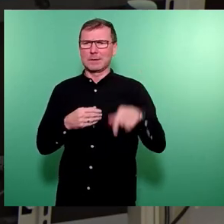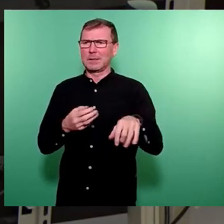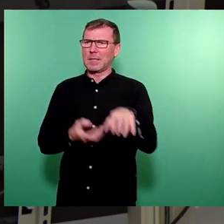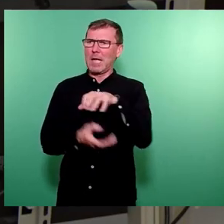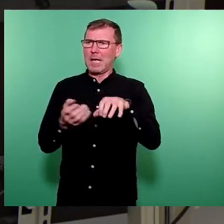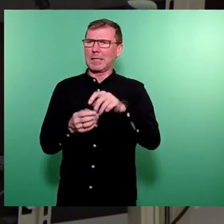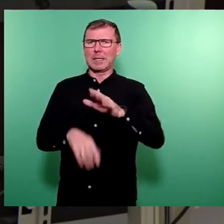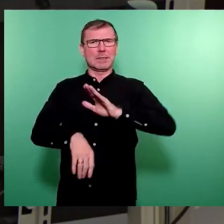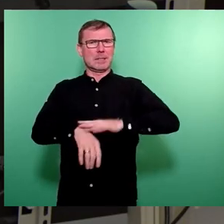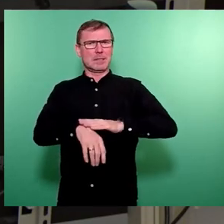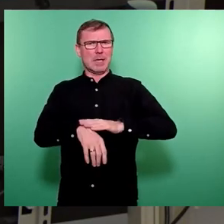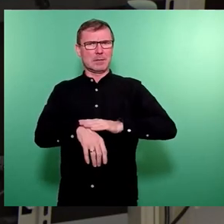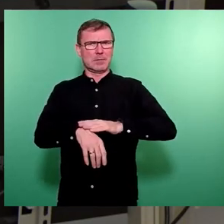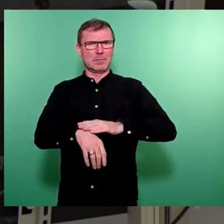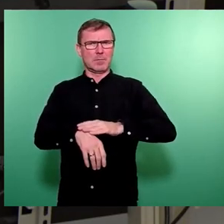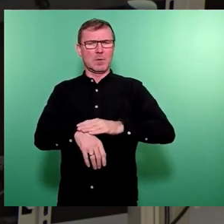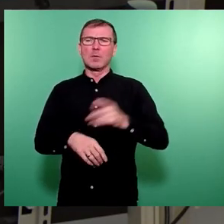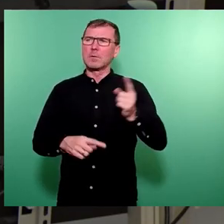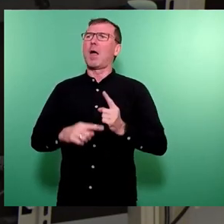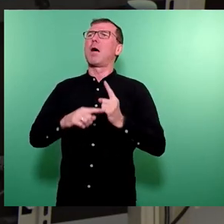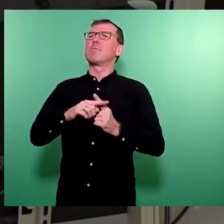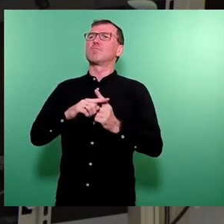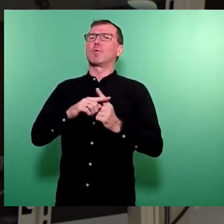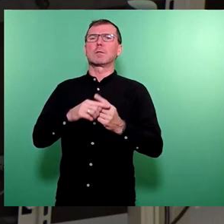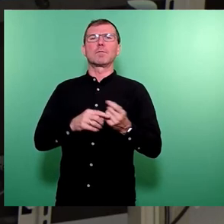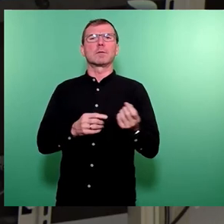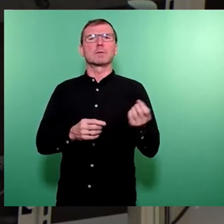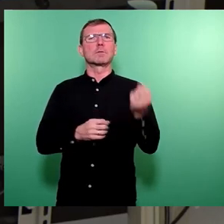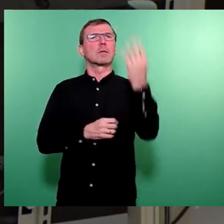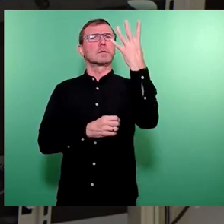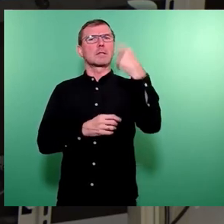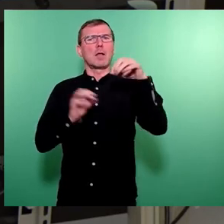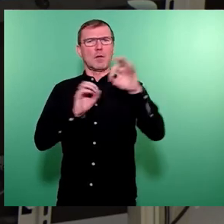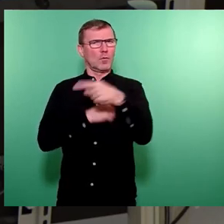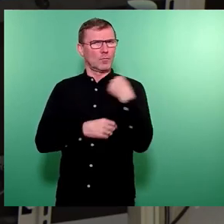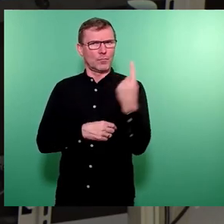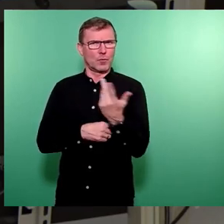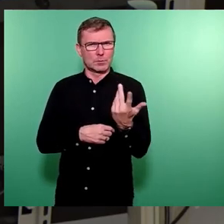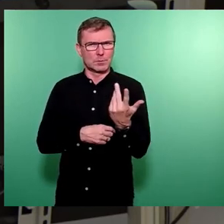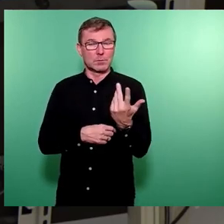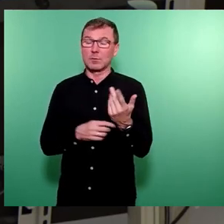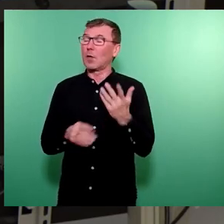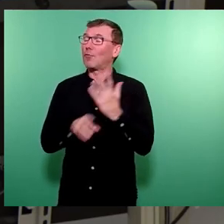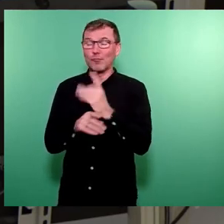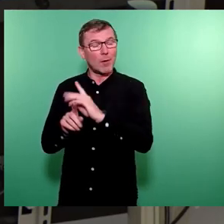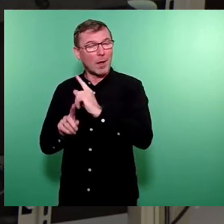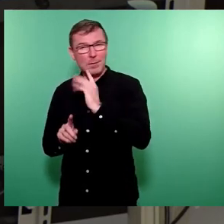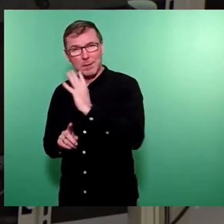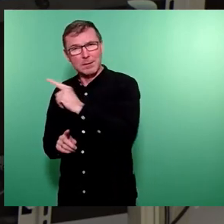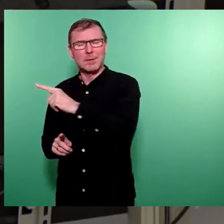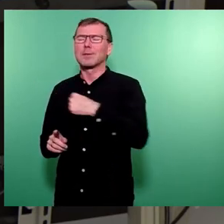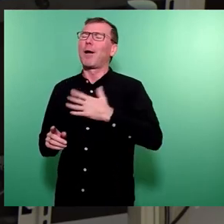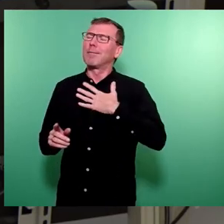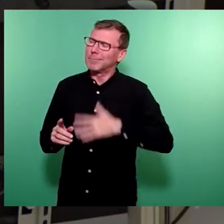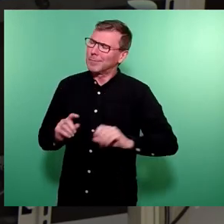krisenbeladenen Zeiten ein positives Signal setzt. Und ist auch schon gesagt worden, aber auch das möchte ich nochmal